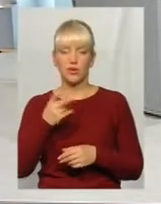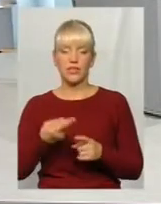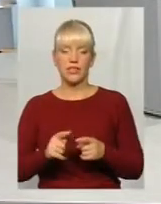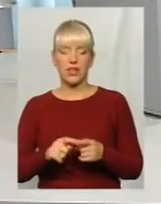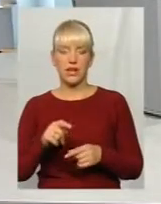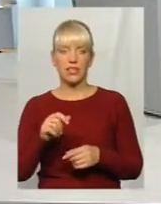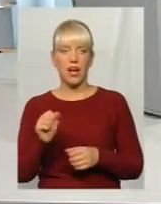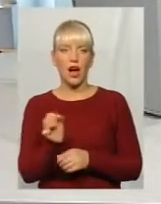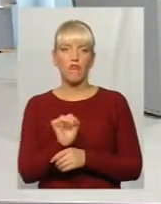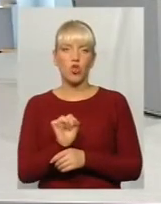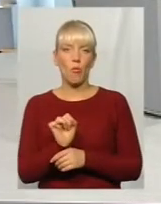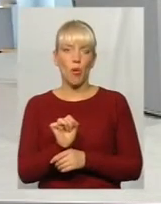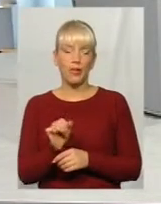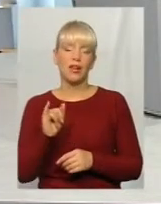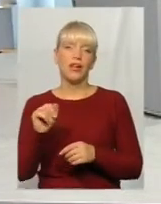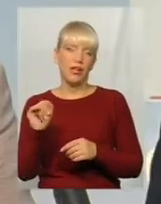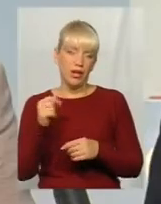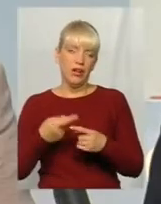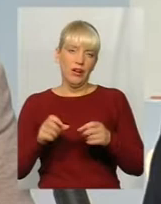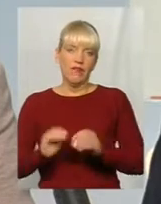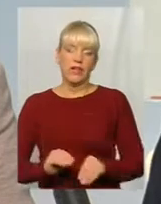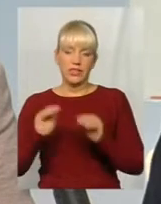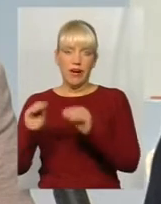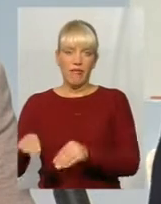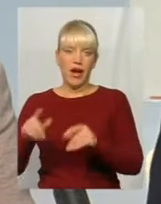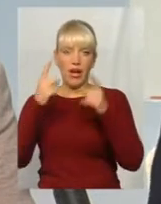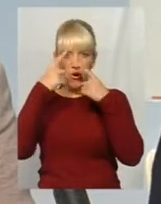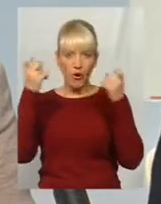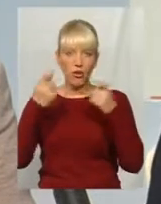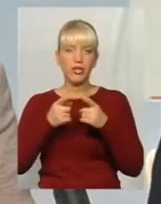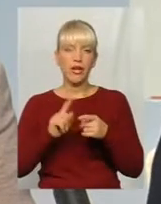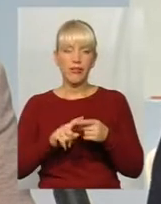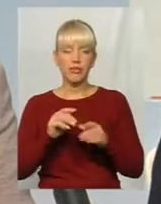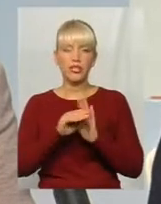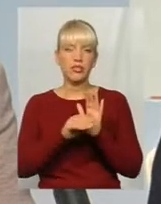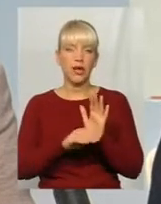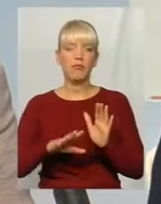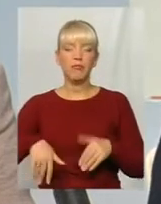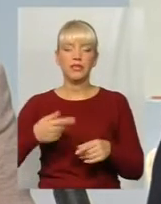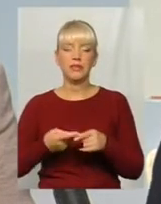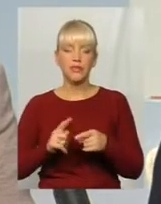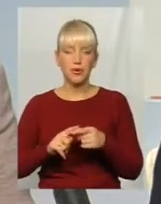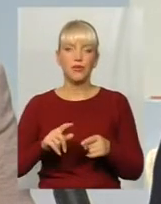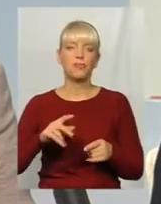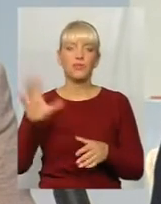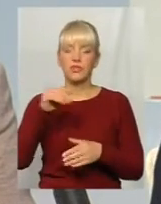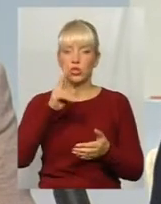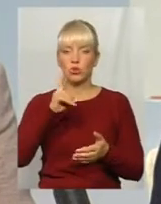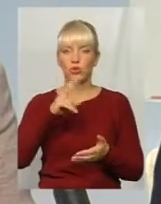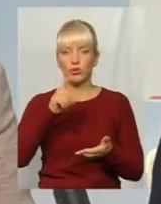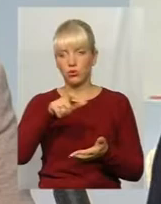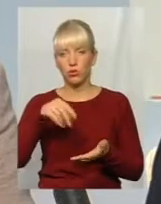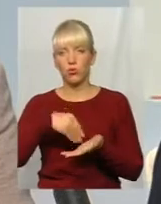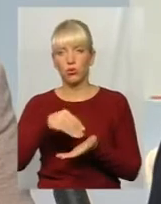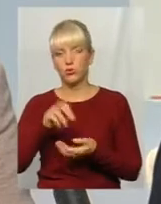І виставляє автомобіль в систему. Після цього на всіх майданчиках люди-покупці бачать такий саме